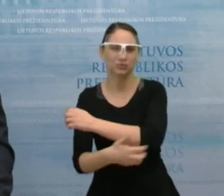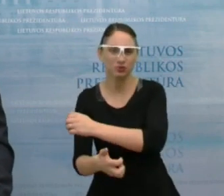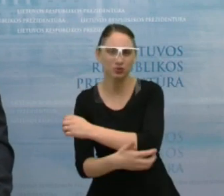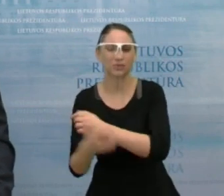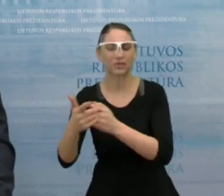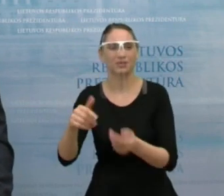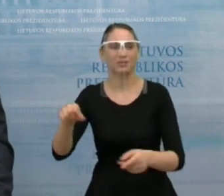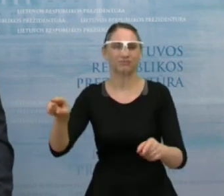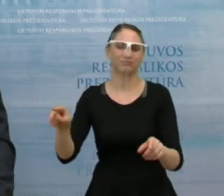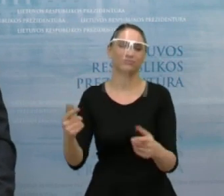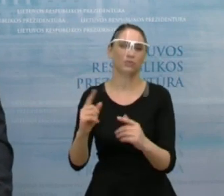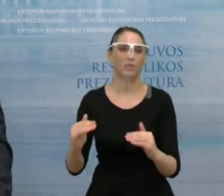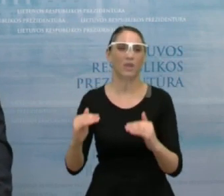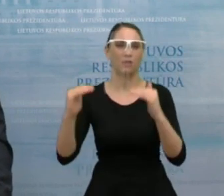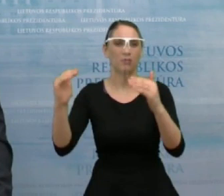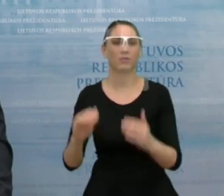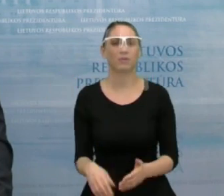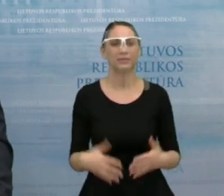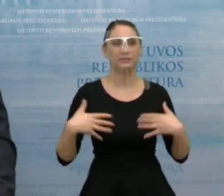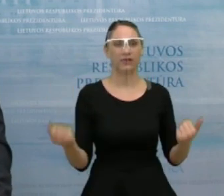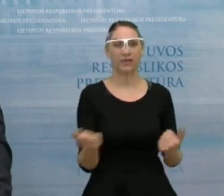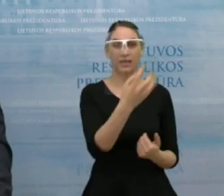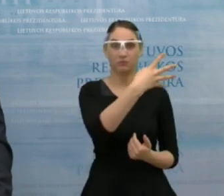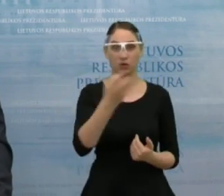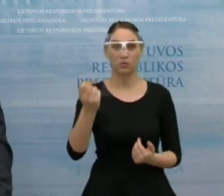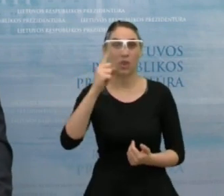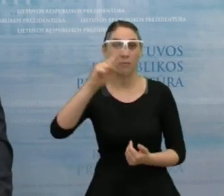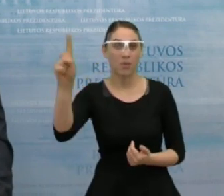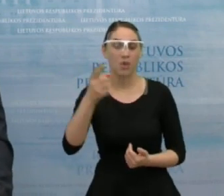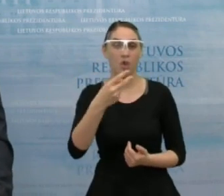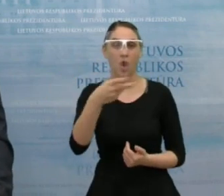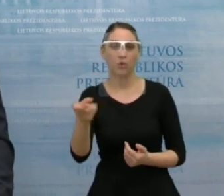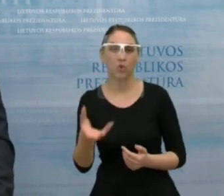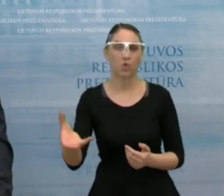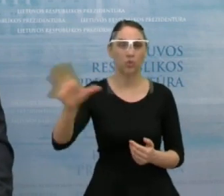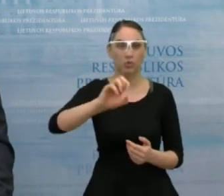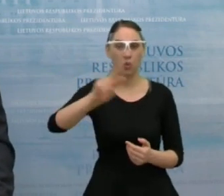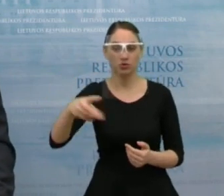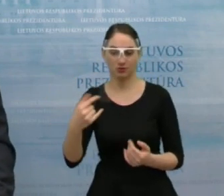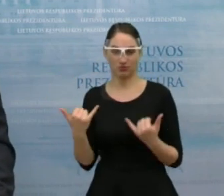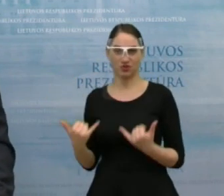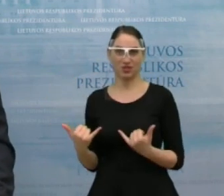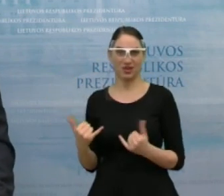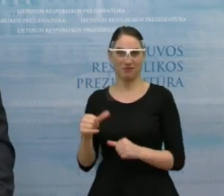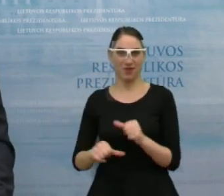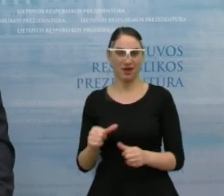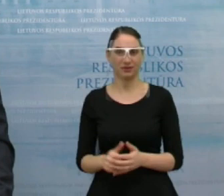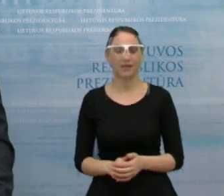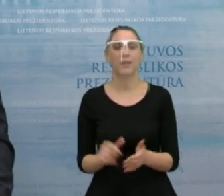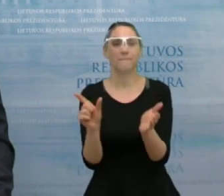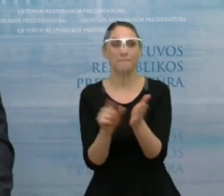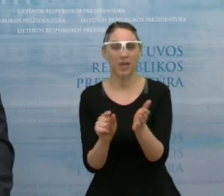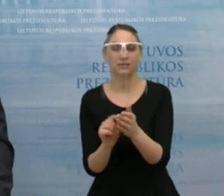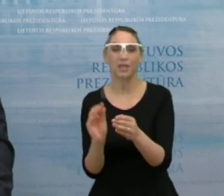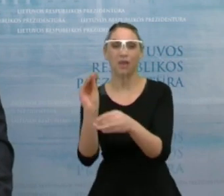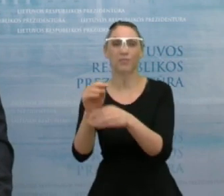beveik 400 milijonų eurų daugiau pinigų negu šiais metais. Na, pensijų finansavimas kitais metais taip pat auga